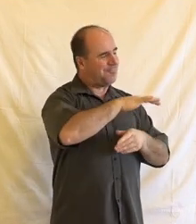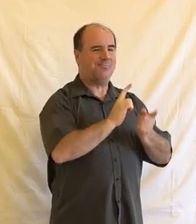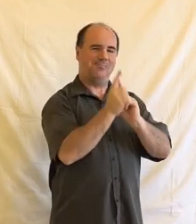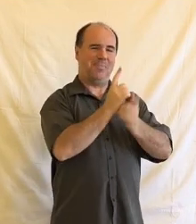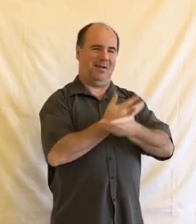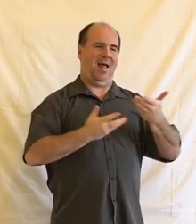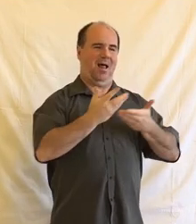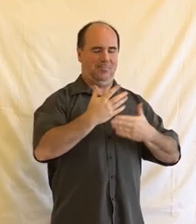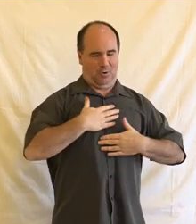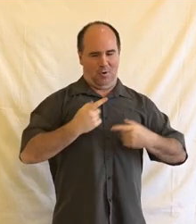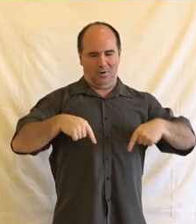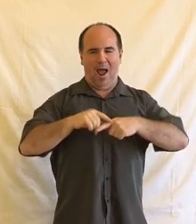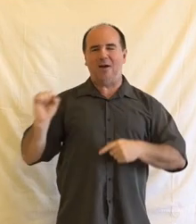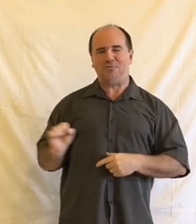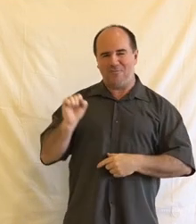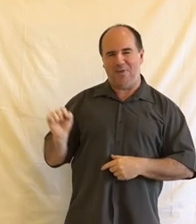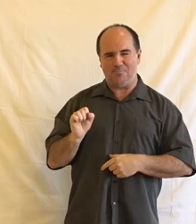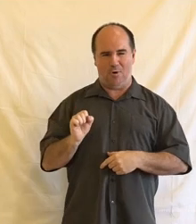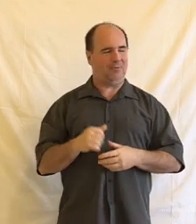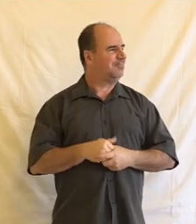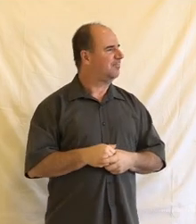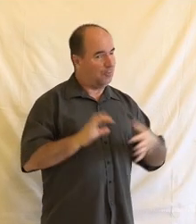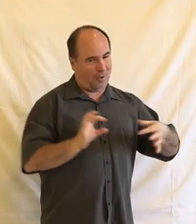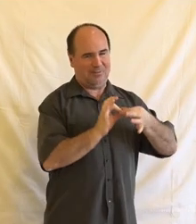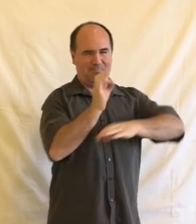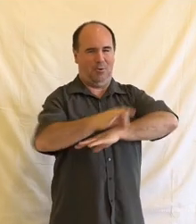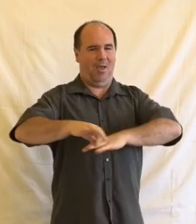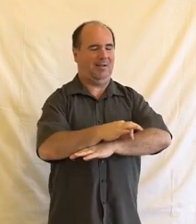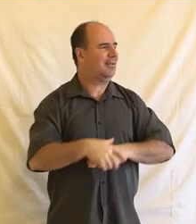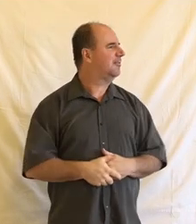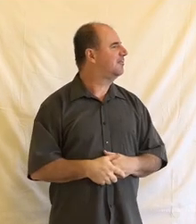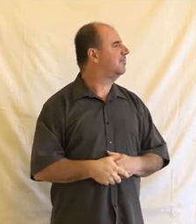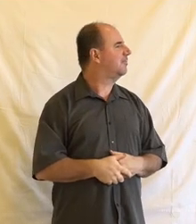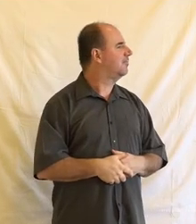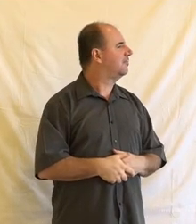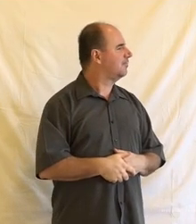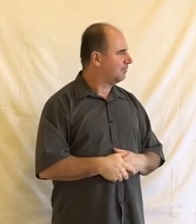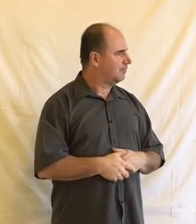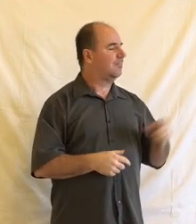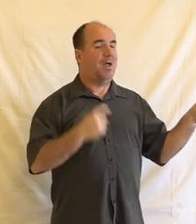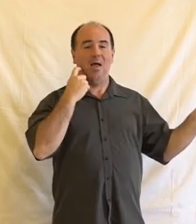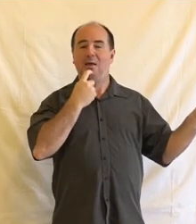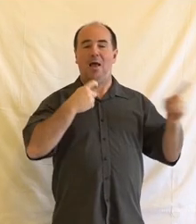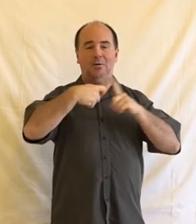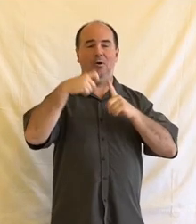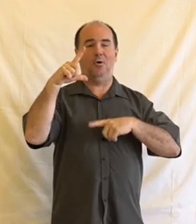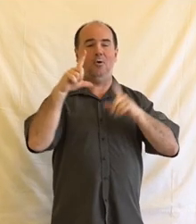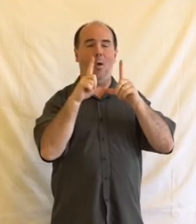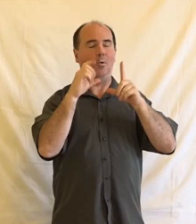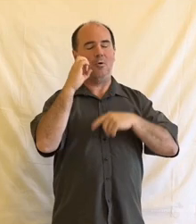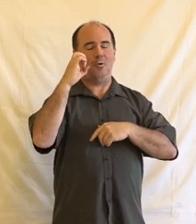Ale zároveň Jan Klouda je viceprezidentem pro právní záležitosti, compliance a řídí také